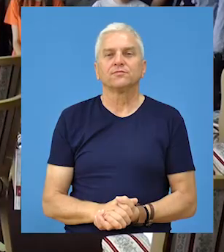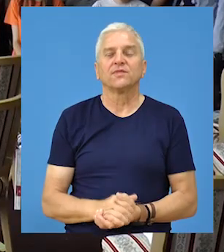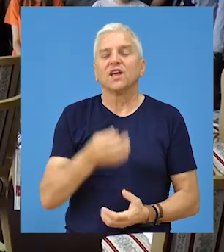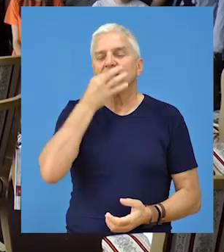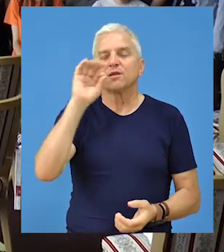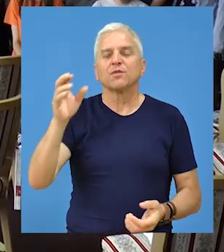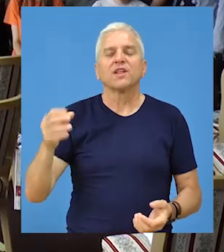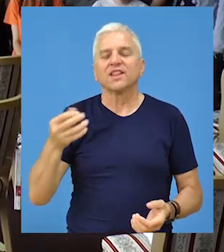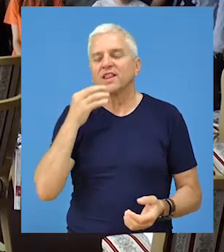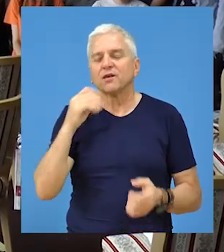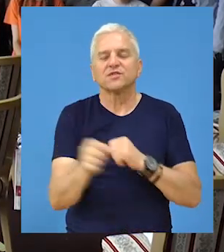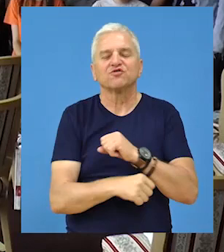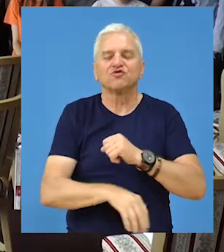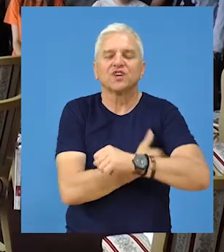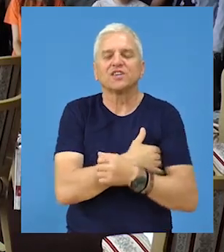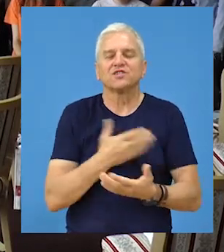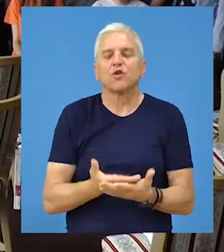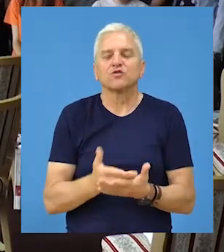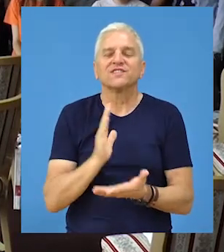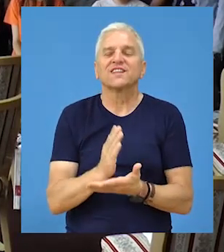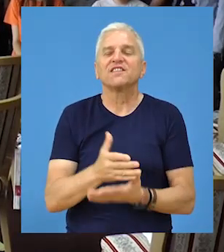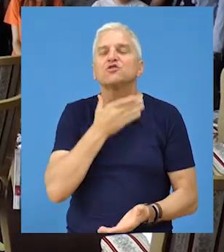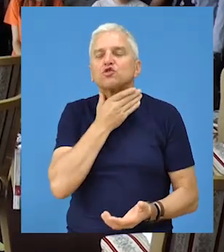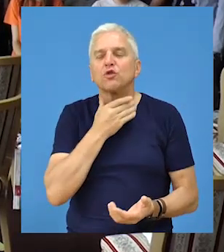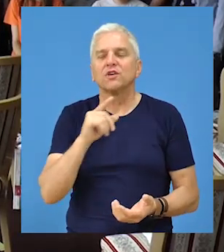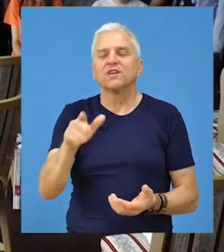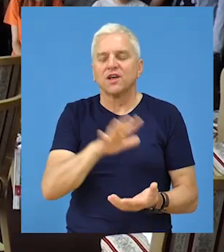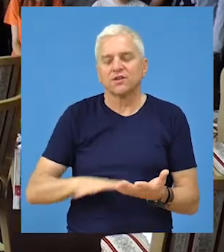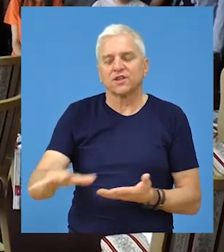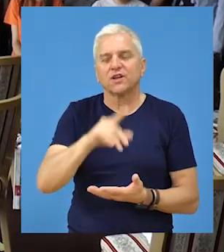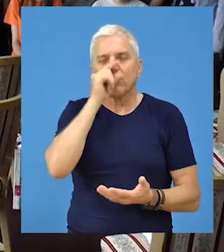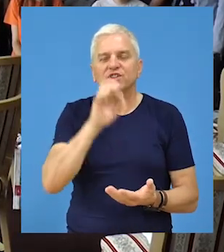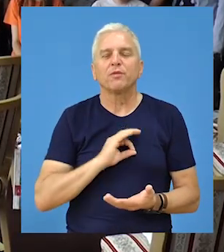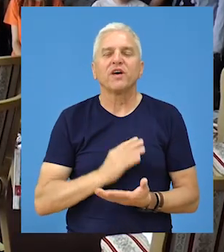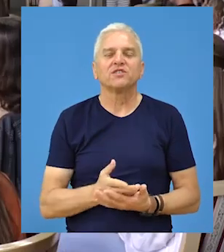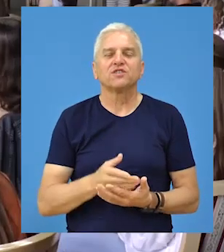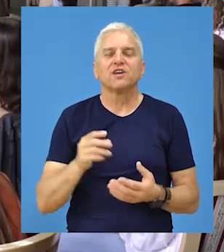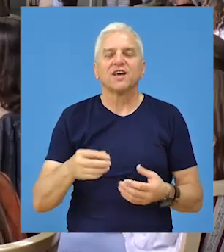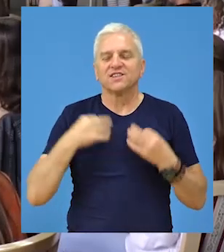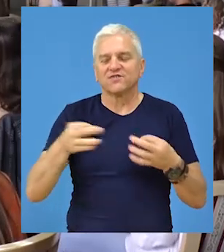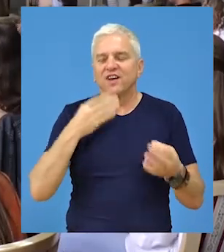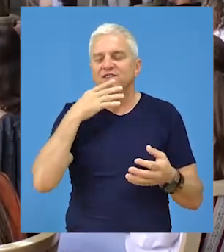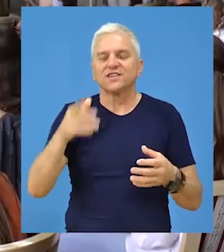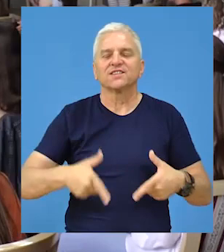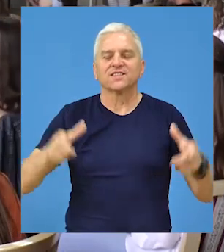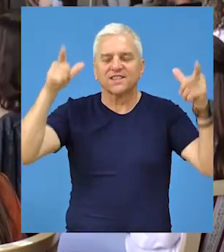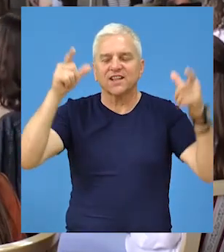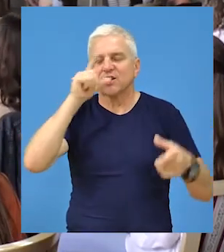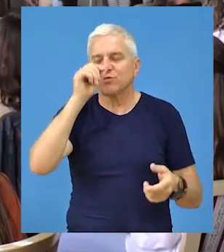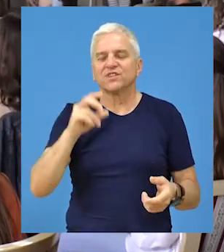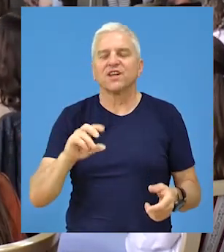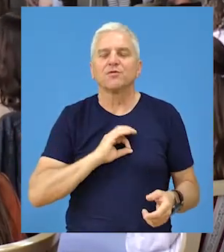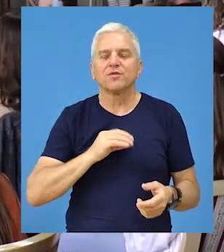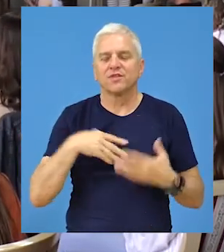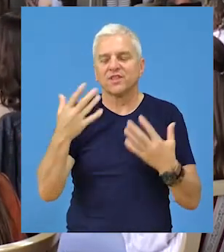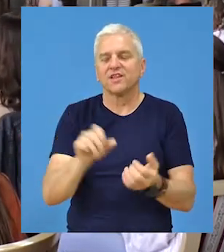Najboljim i najuspešnijim džacima osnovnih i srednjih škola sa teritoriju opštine Bečej u svečenoj sali zgrade Skupštine